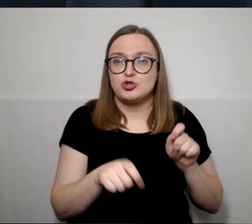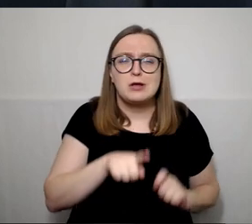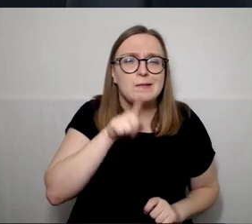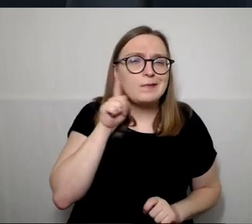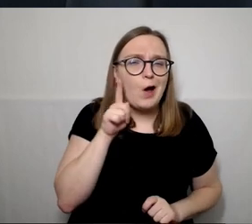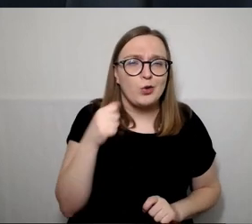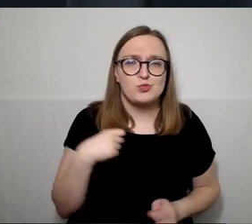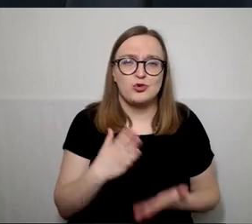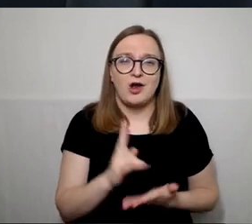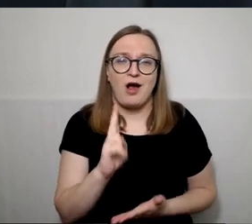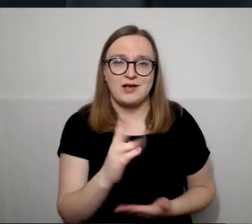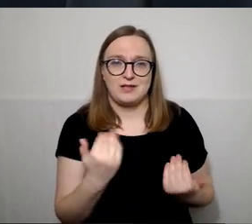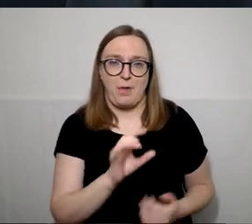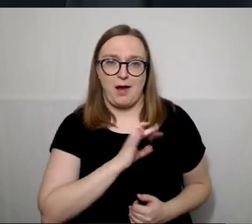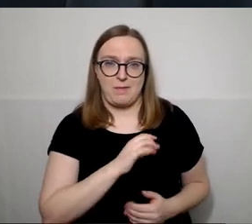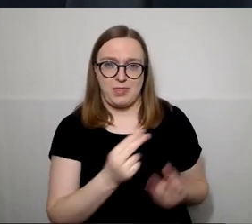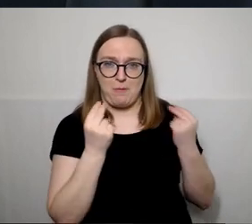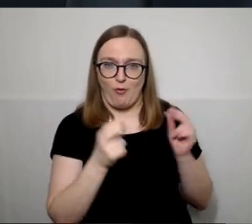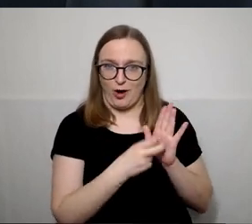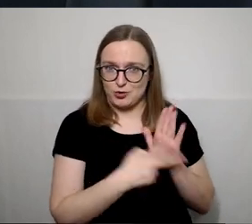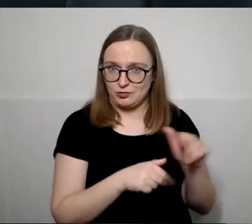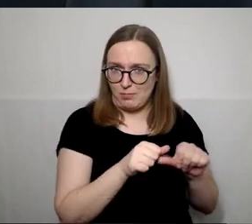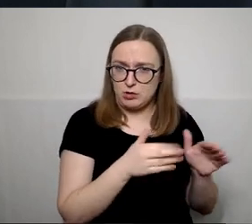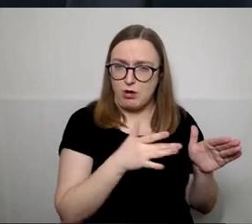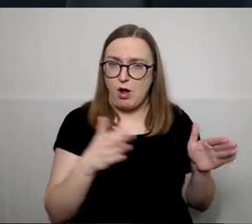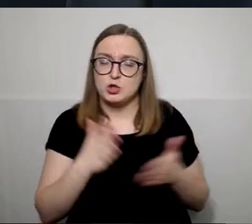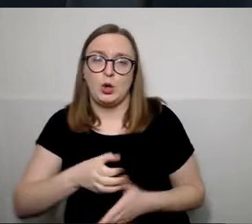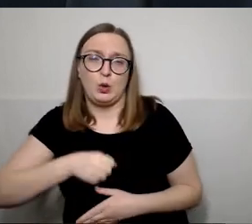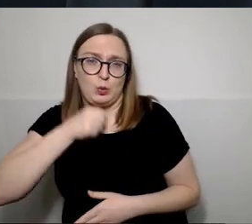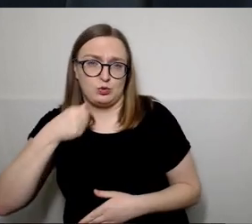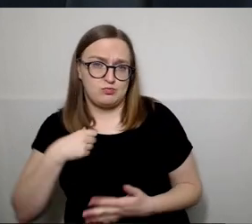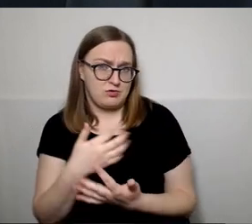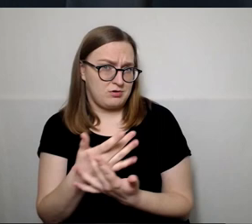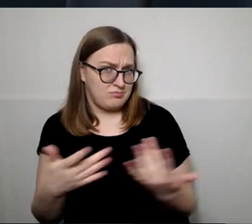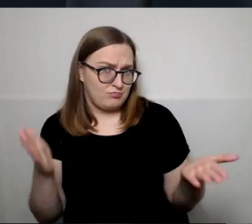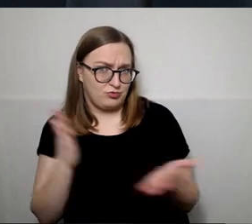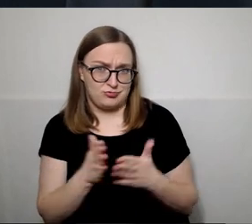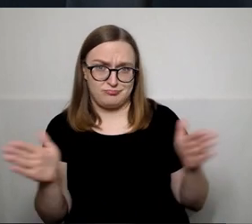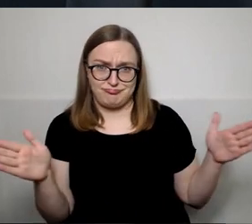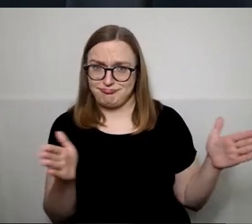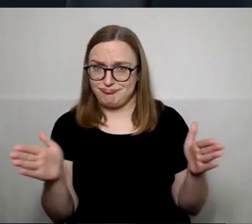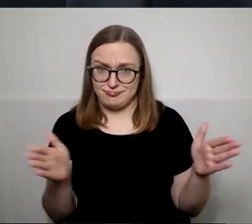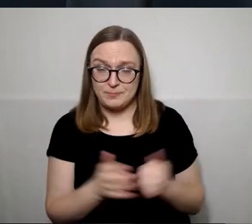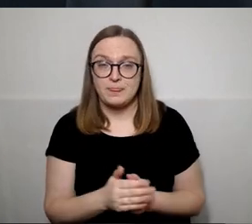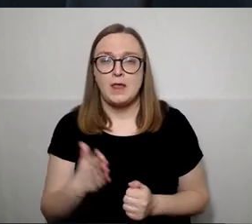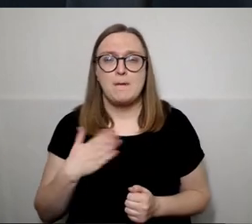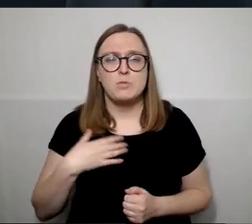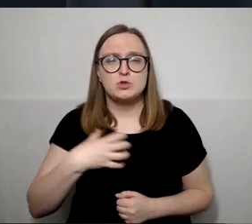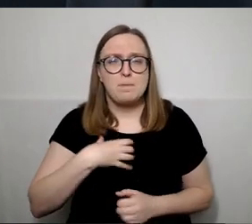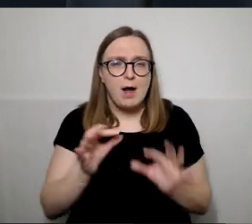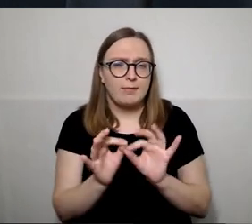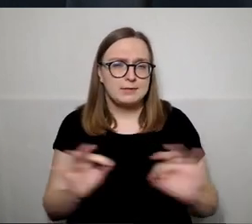gimnazistę, 18 metę iki vyriausių. O mūsų šūkis yra už